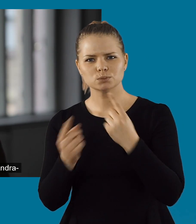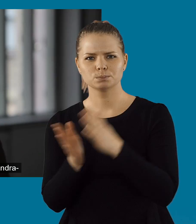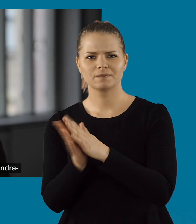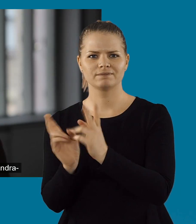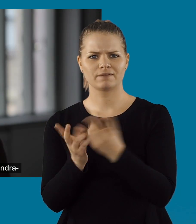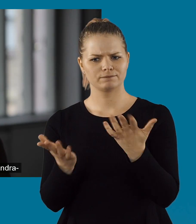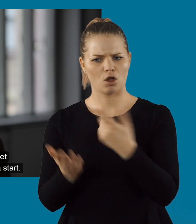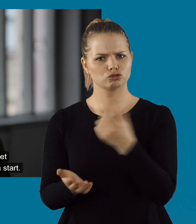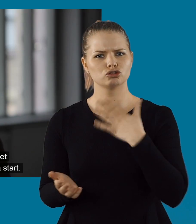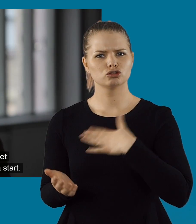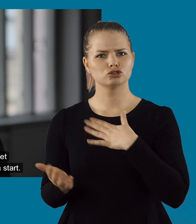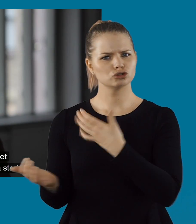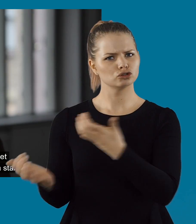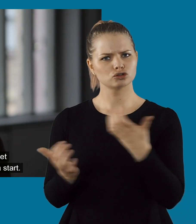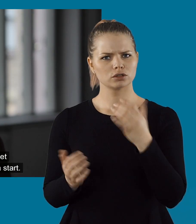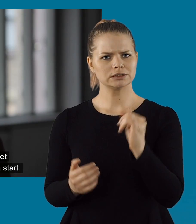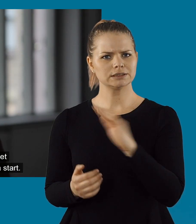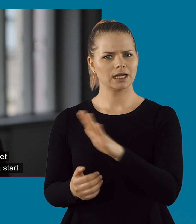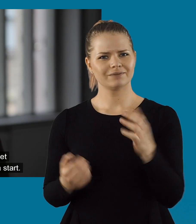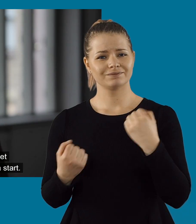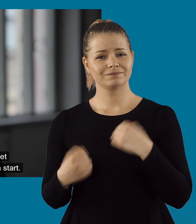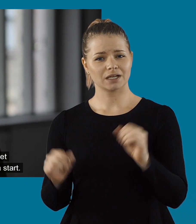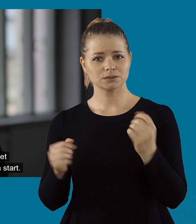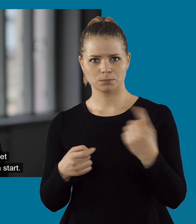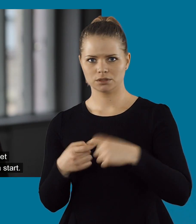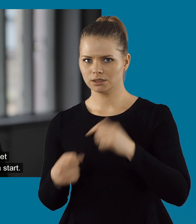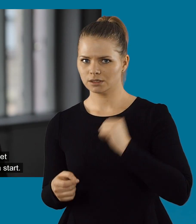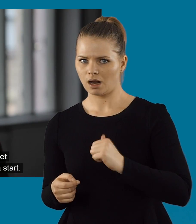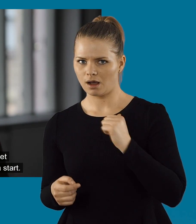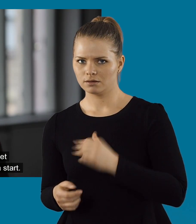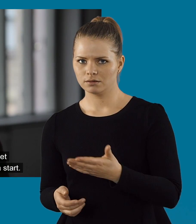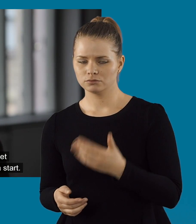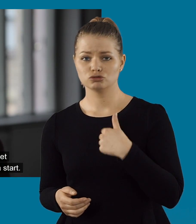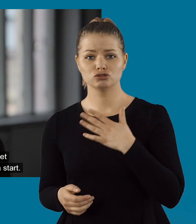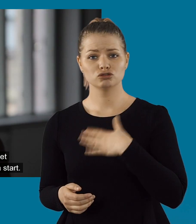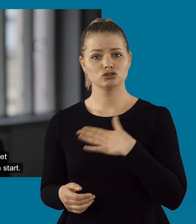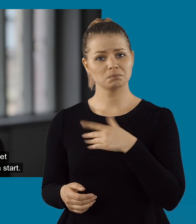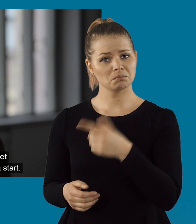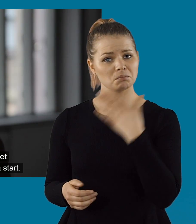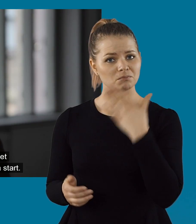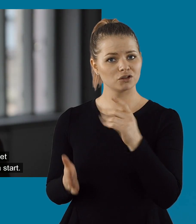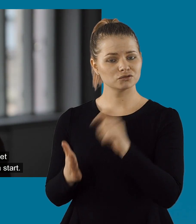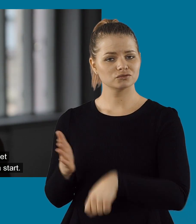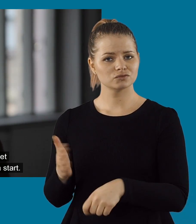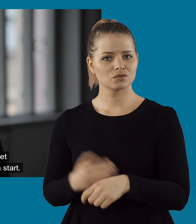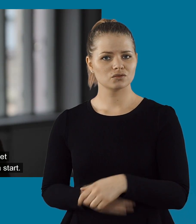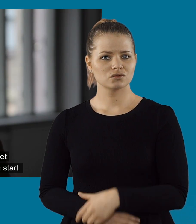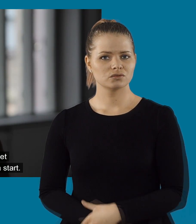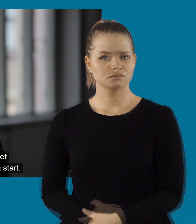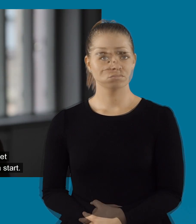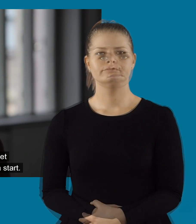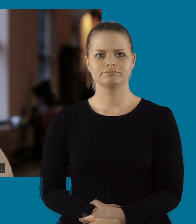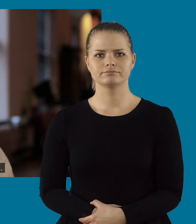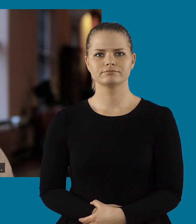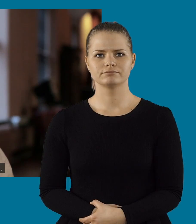framförallt med varandra. Om vad ni tycker ni saknar i er verksamhet gällande tillgänglighet. Jag tycker det är en bra start.